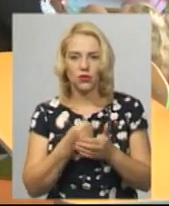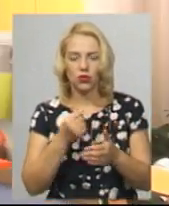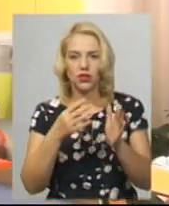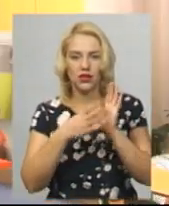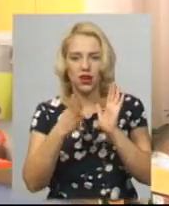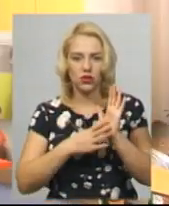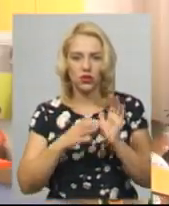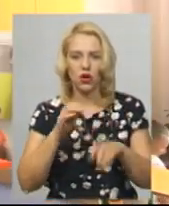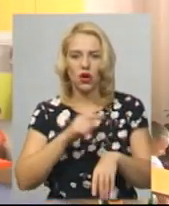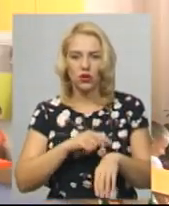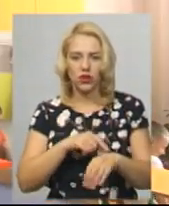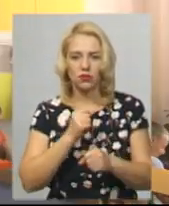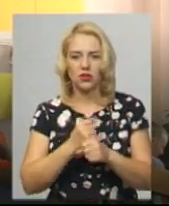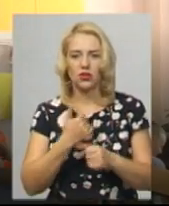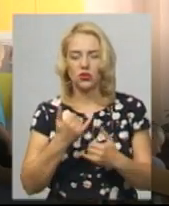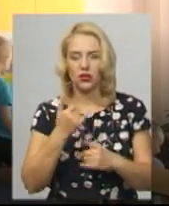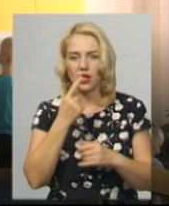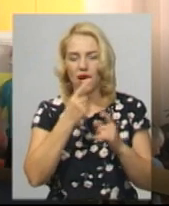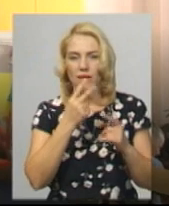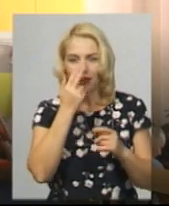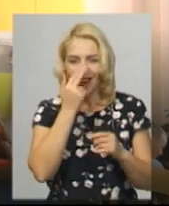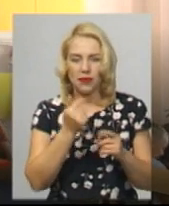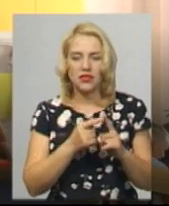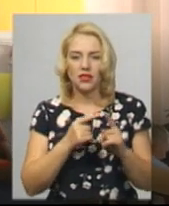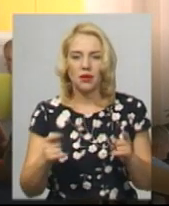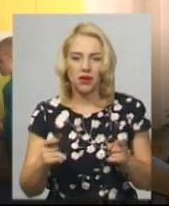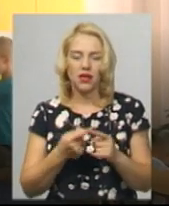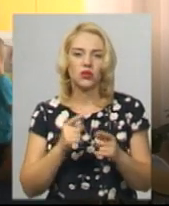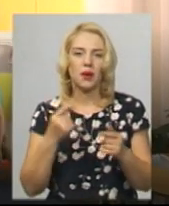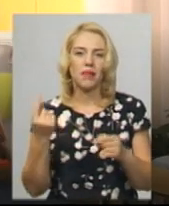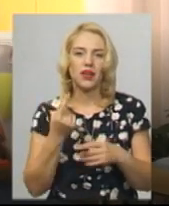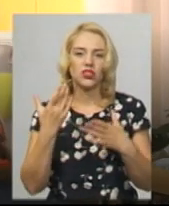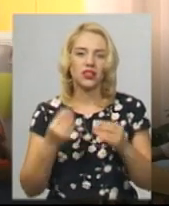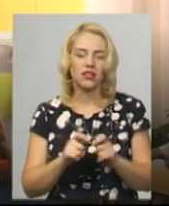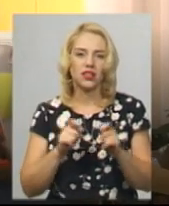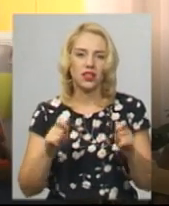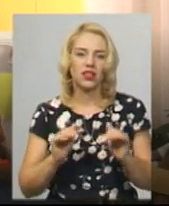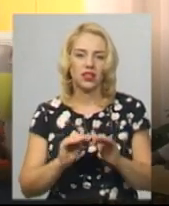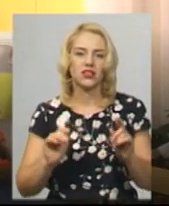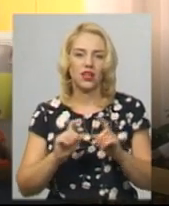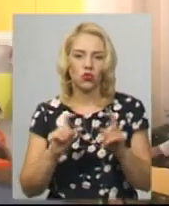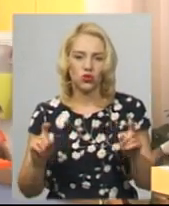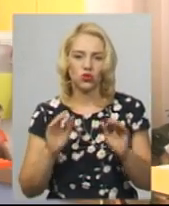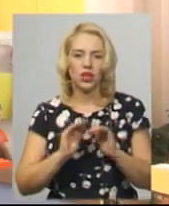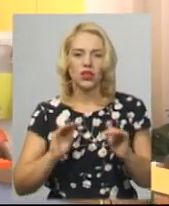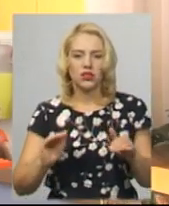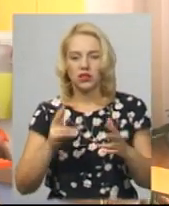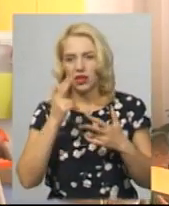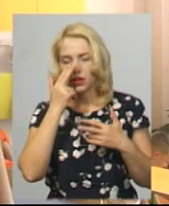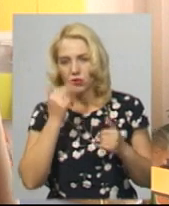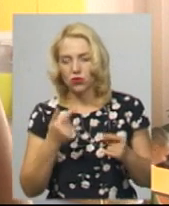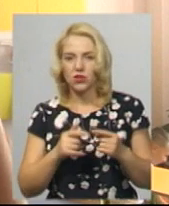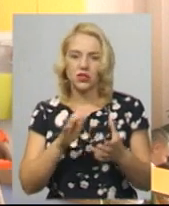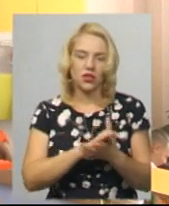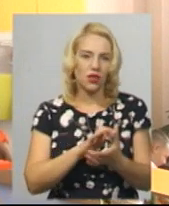години. Сьогодні в нас адаптаційний період, тому що в нас сьогодні перший день відкриття садочку. Дітки адаптуються, дітки